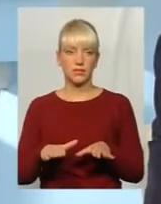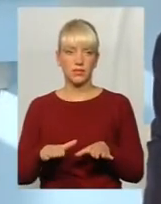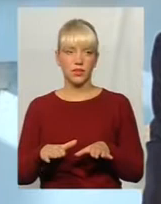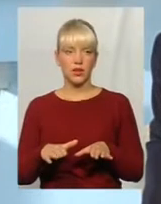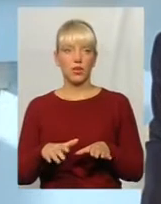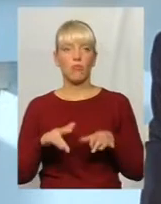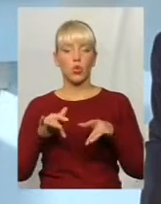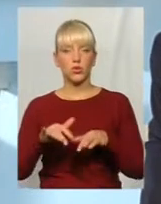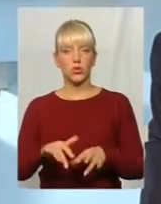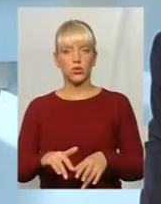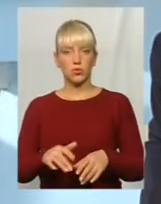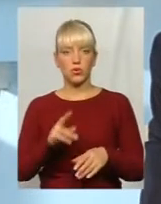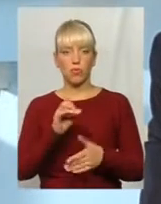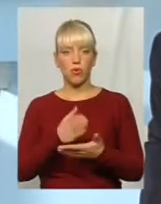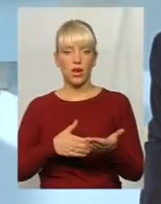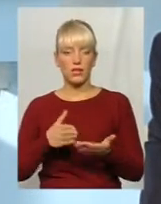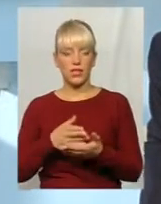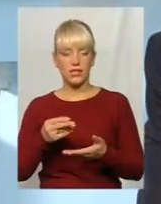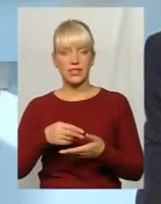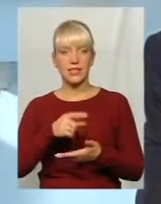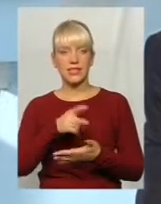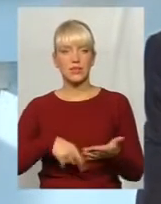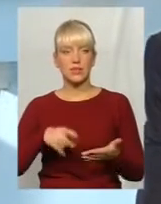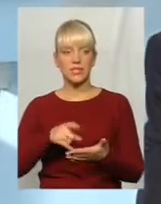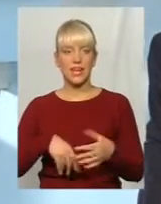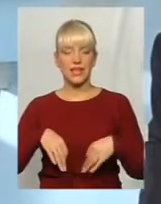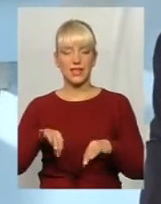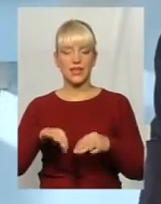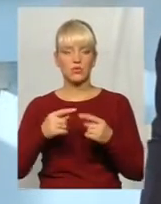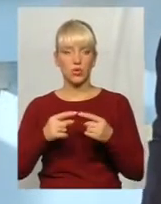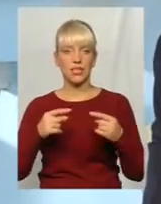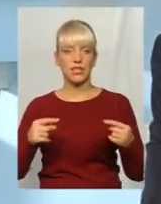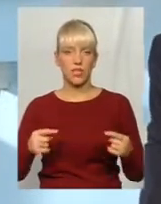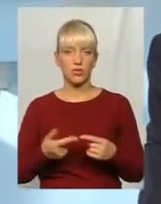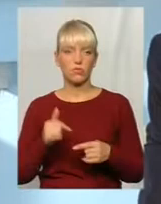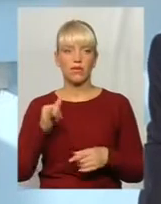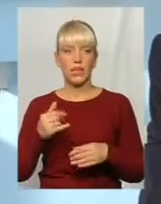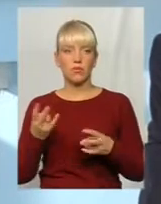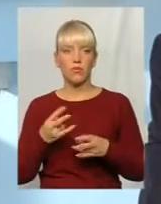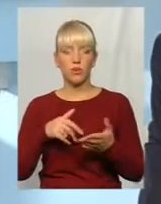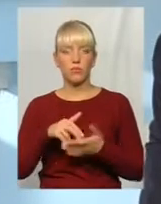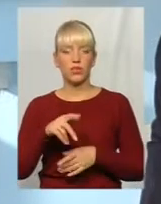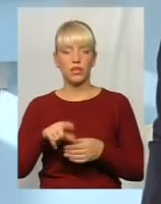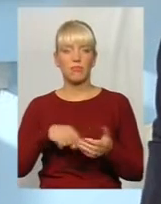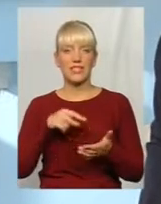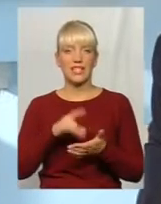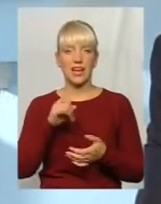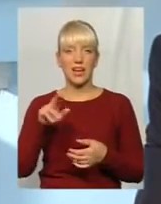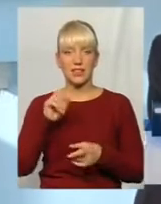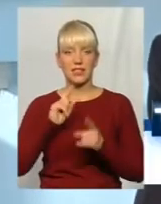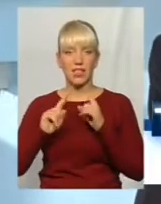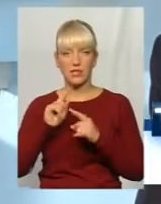скажімо, процедура ліквідації чи списання тих самих транспортних засобів. Воно повинно пройти сесію міської ради. Наприклад, сьогодні